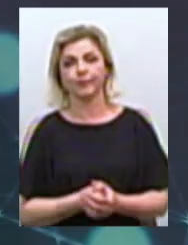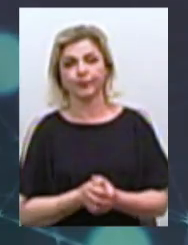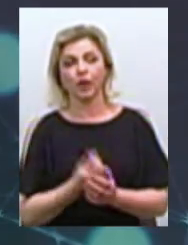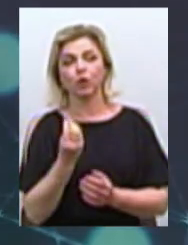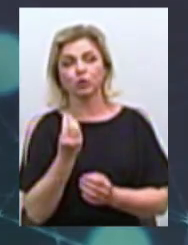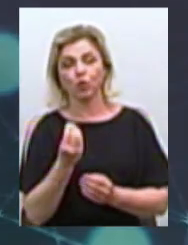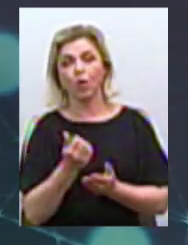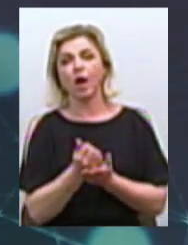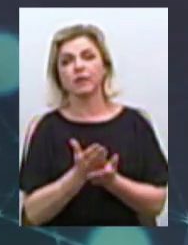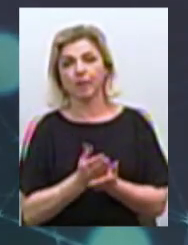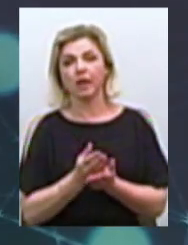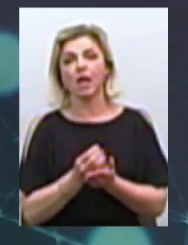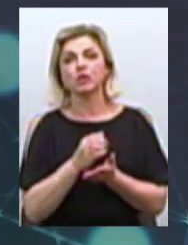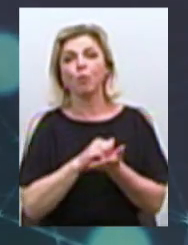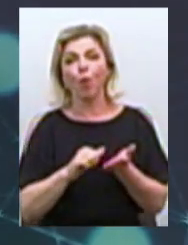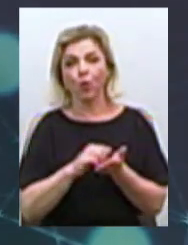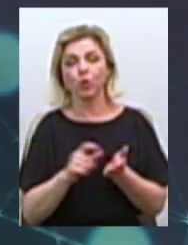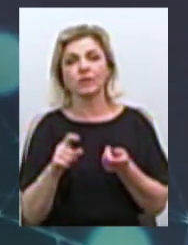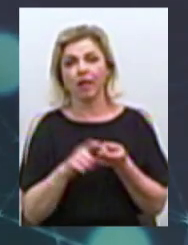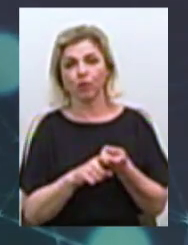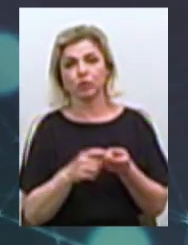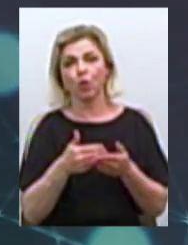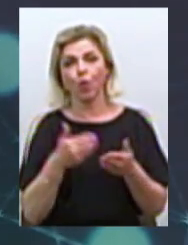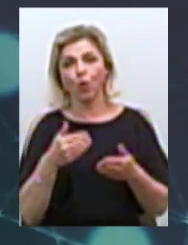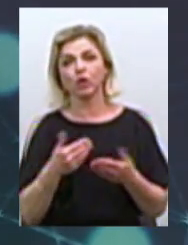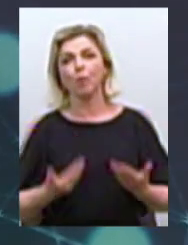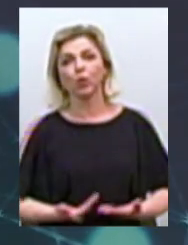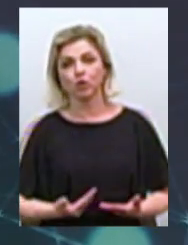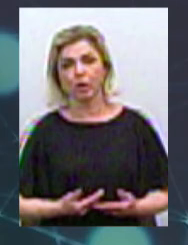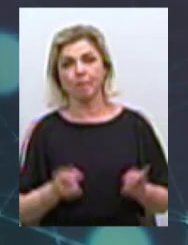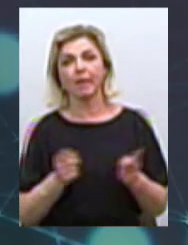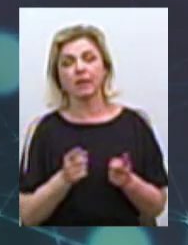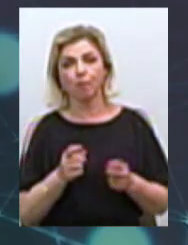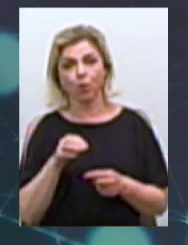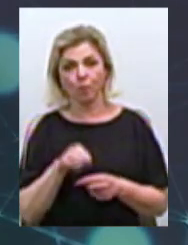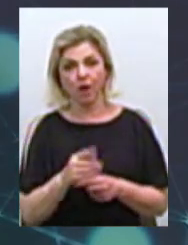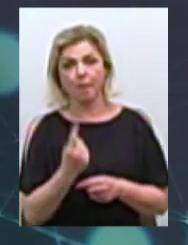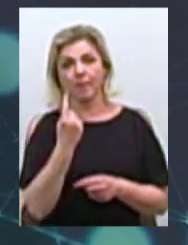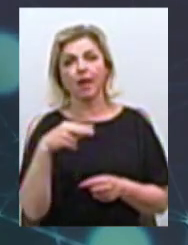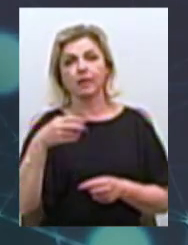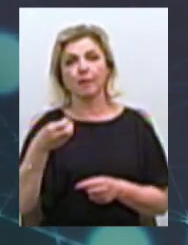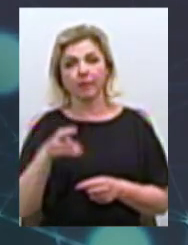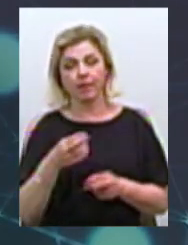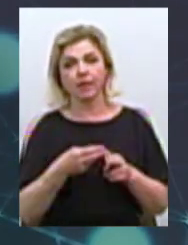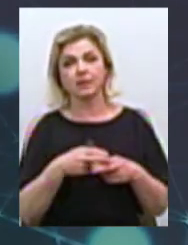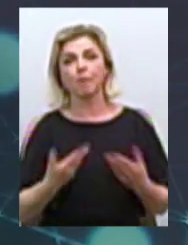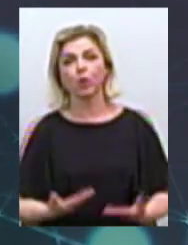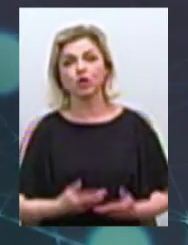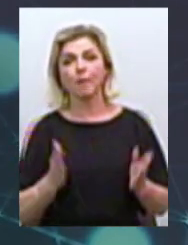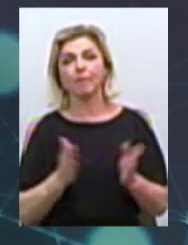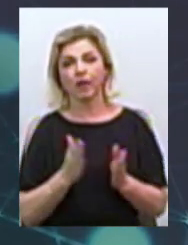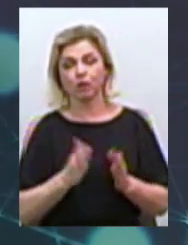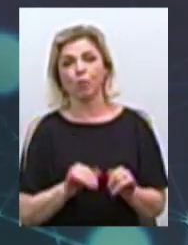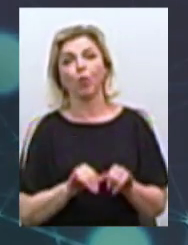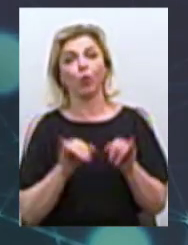адміністративного збору залежить від прожиткового мінімуму. З 1 липня цей прожитковий мінімум відповідно